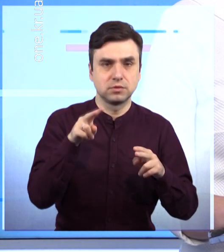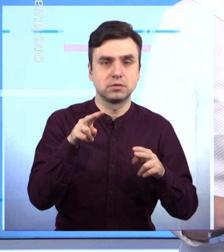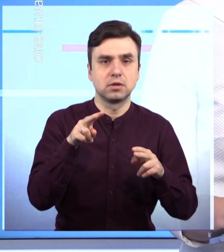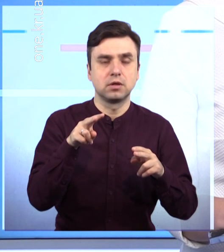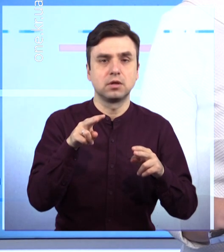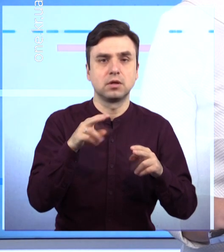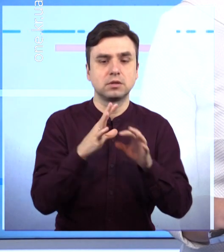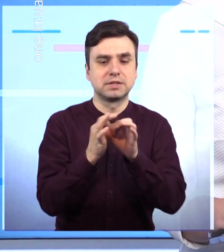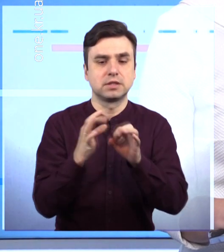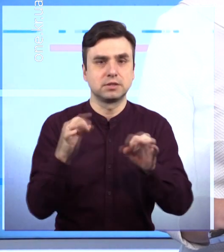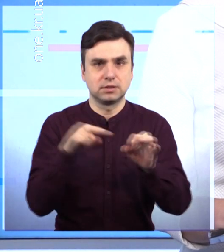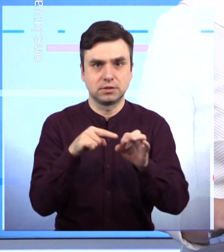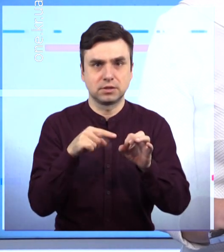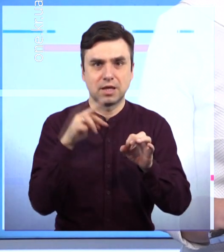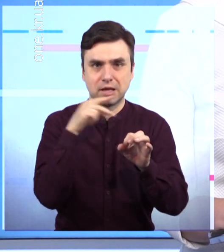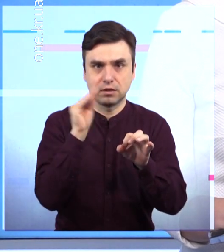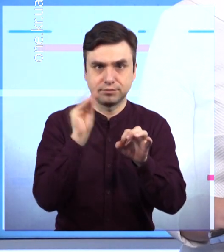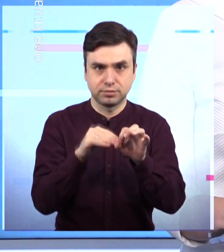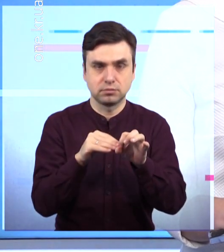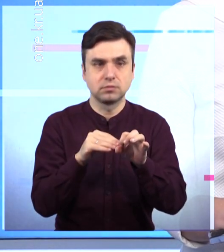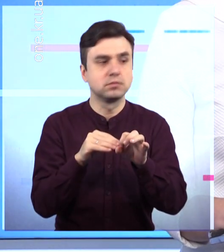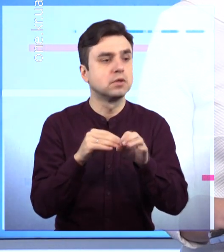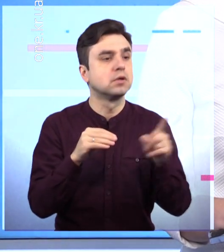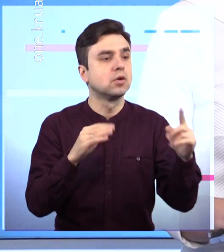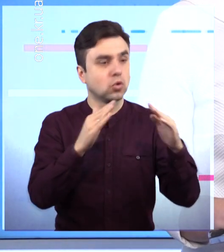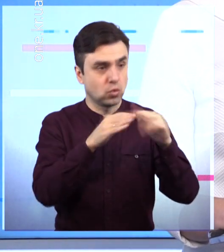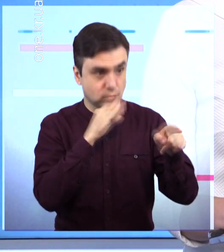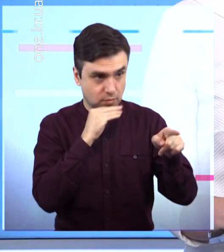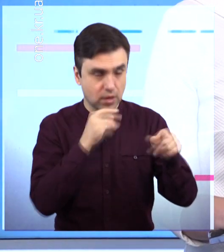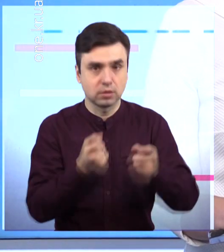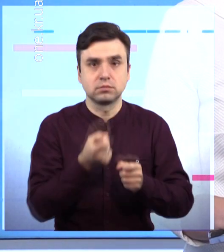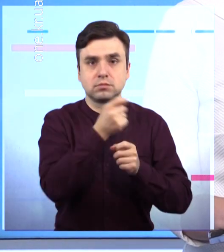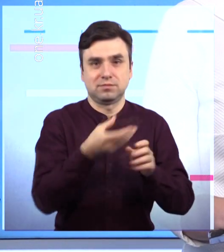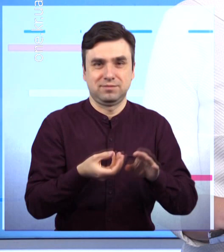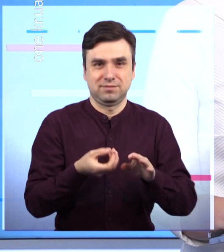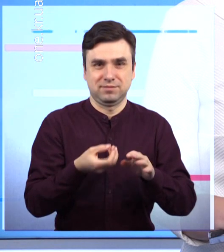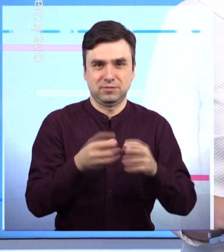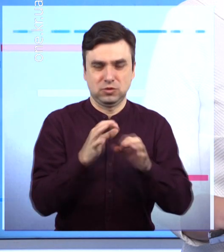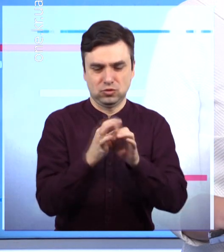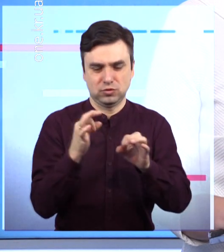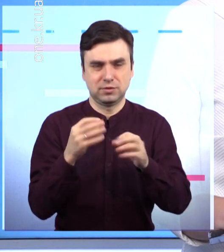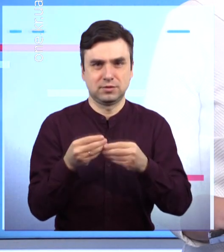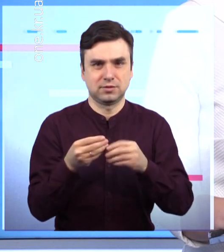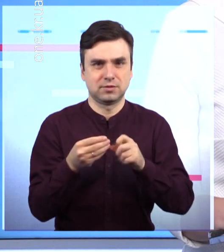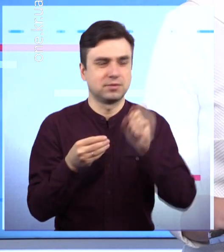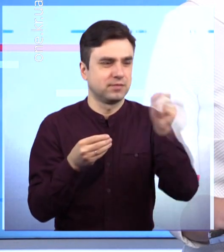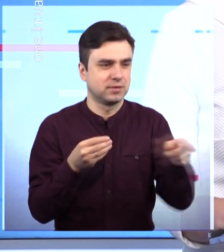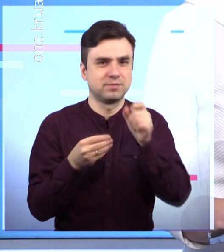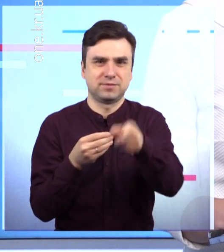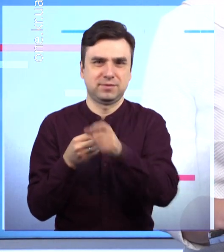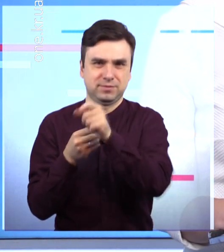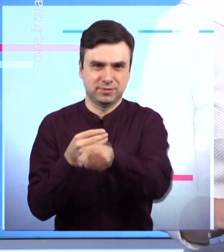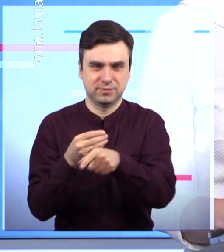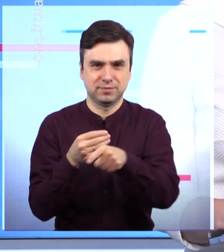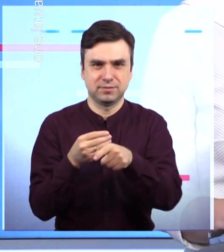приватному секторі, зокрема на вулиці Каштанів. Люди розповідають, на територію їхніх приватних домоволодінь невідомі підкидають